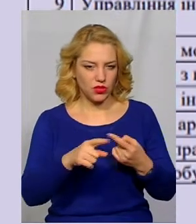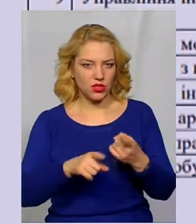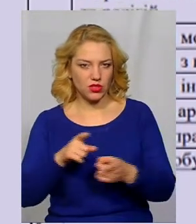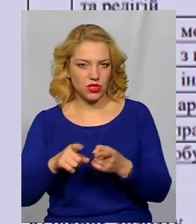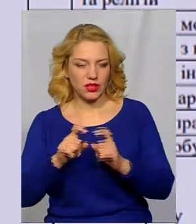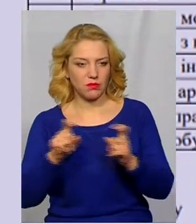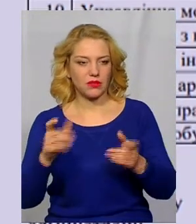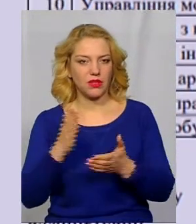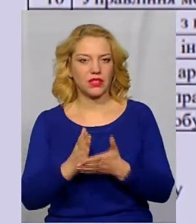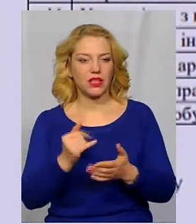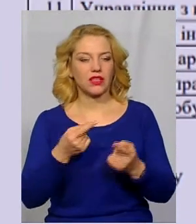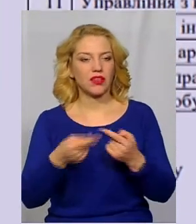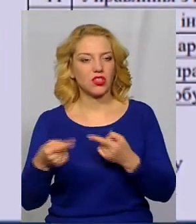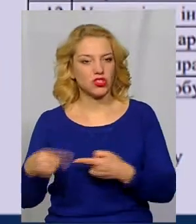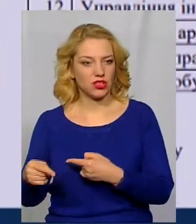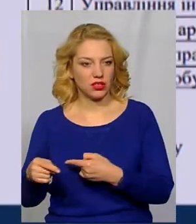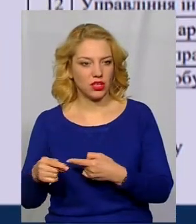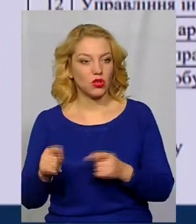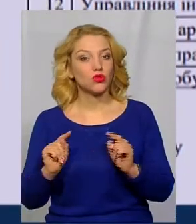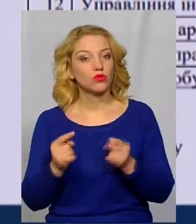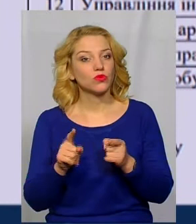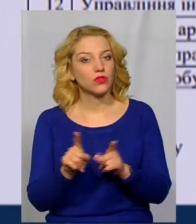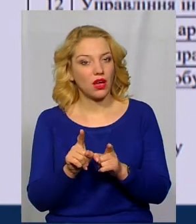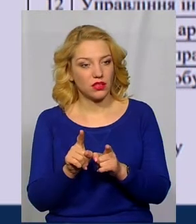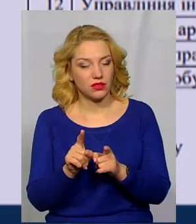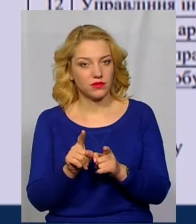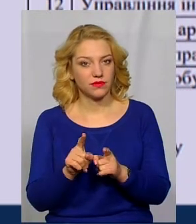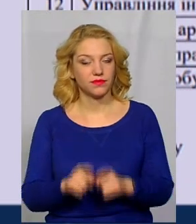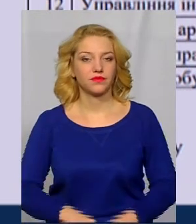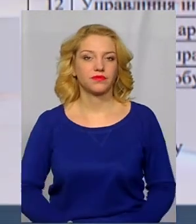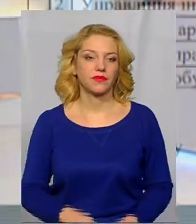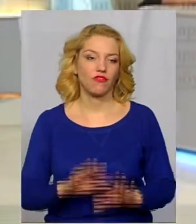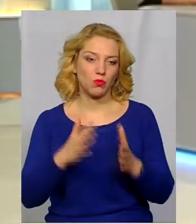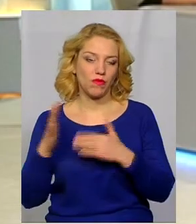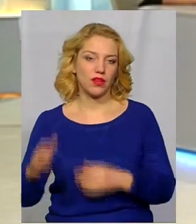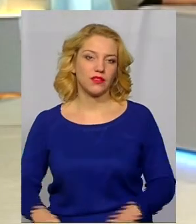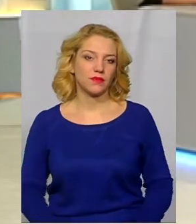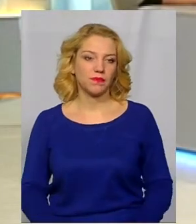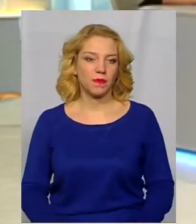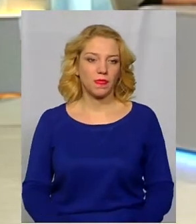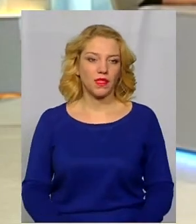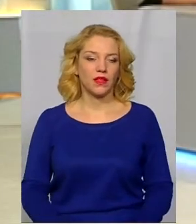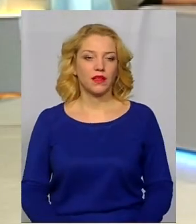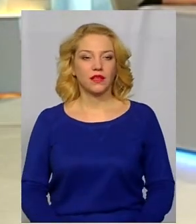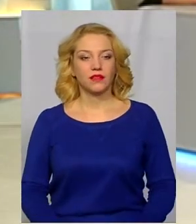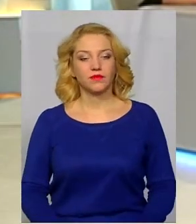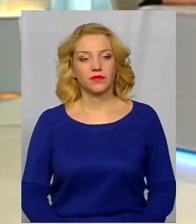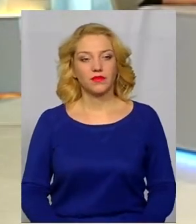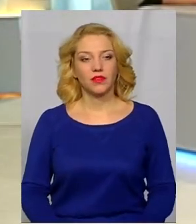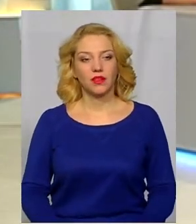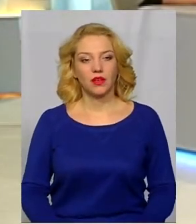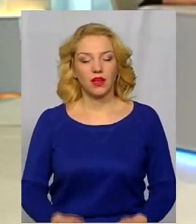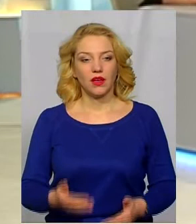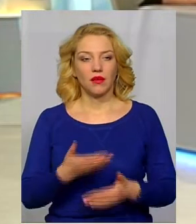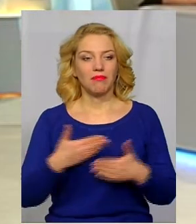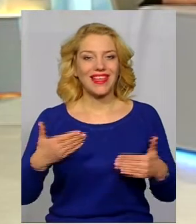департаментах є зміни і в інших. От чому так відбувається? По-перше, я поправлю трішечки. Мене змінили